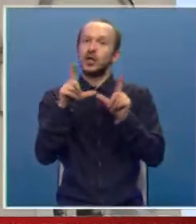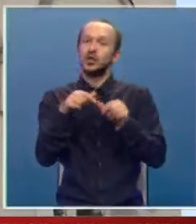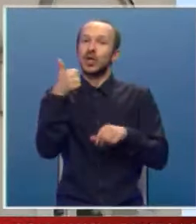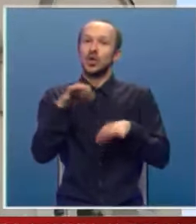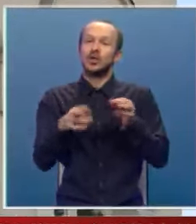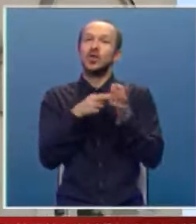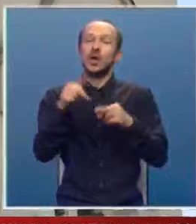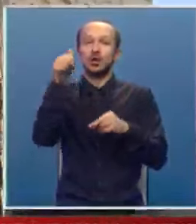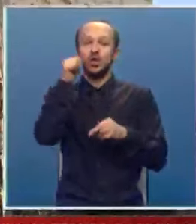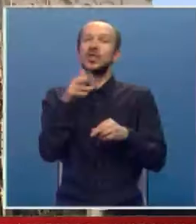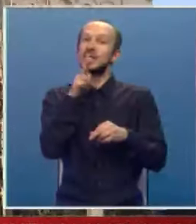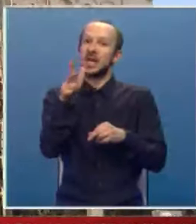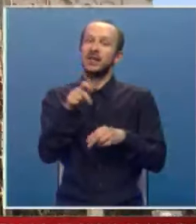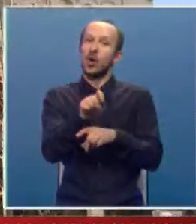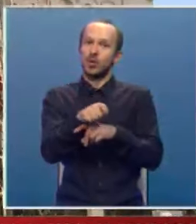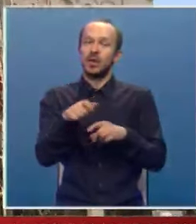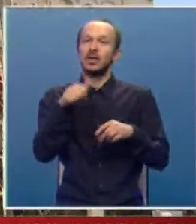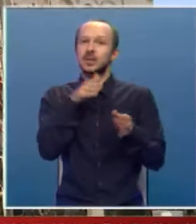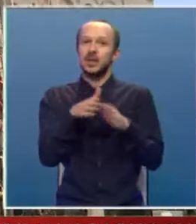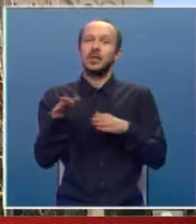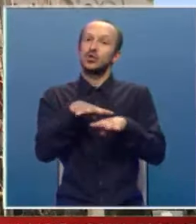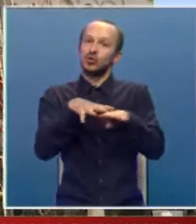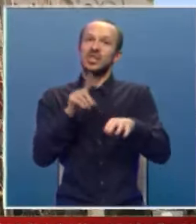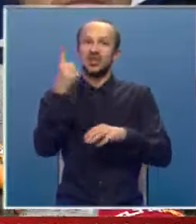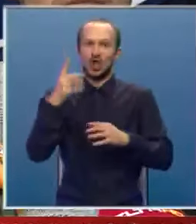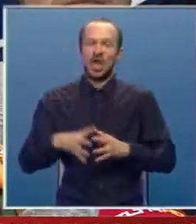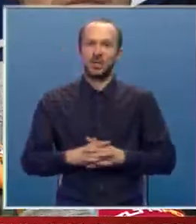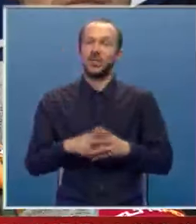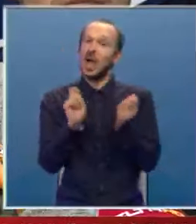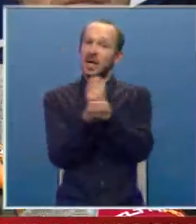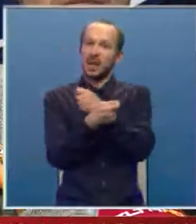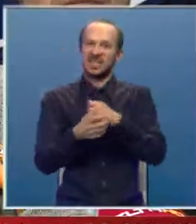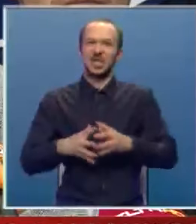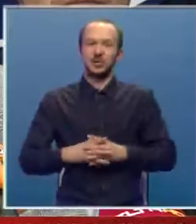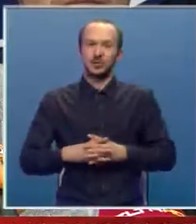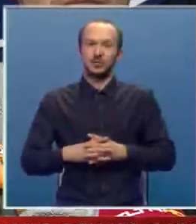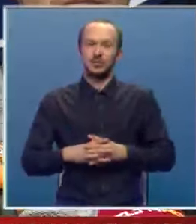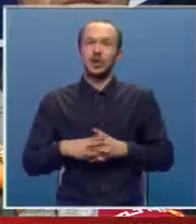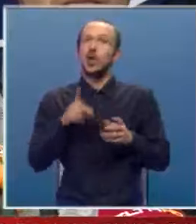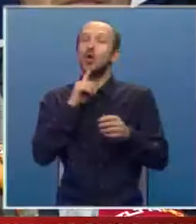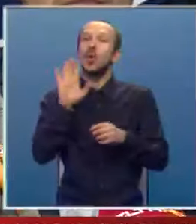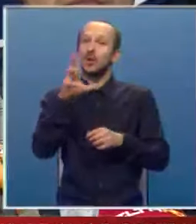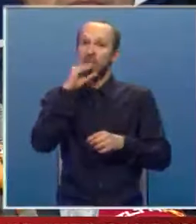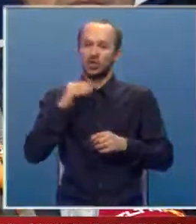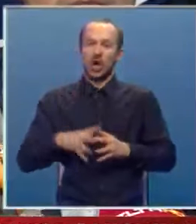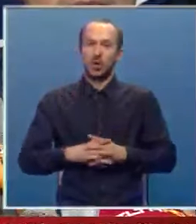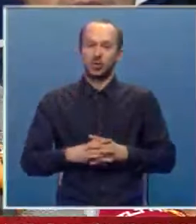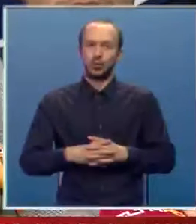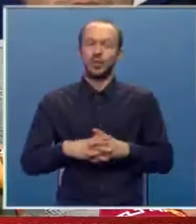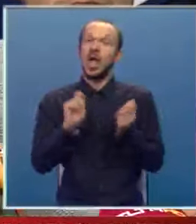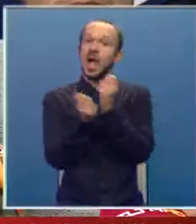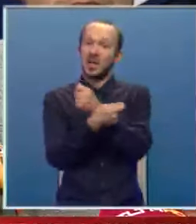jednoglasno na jučerašnje zahtjeve odbornika iz reda Skupštinske većine. Rebalans, o komom pričaju, dakle